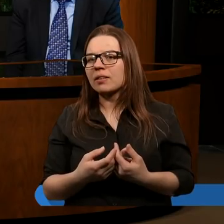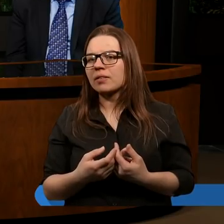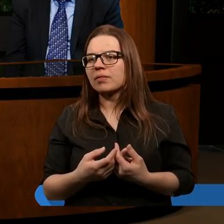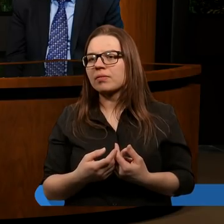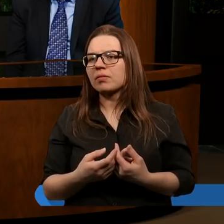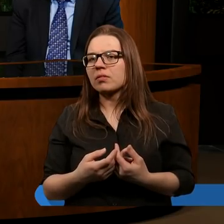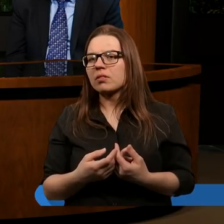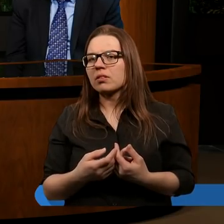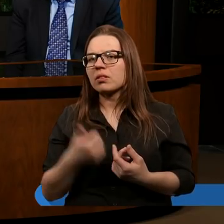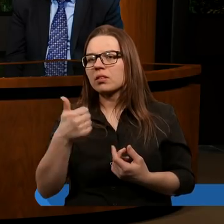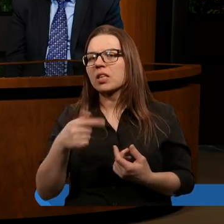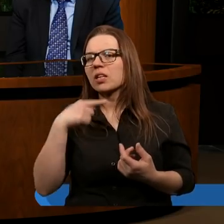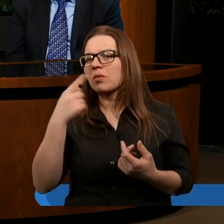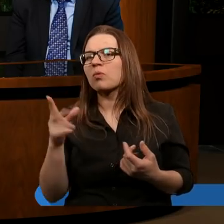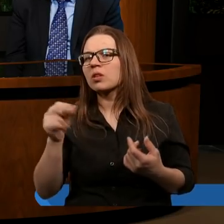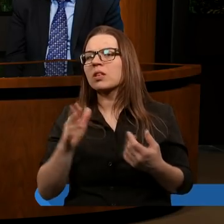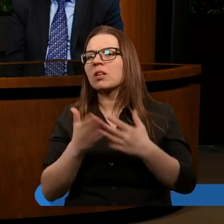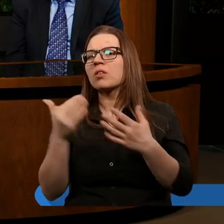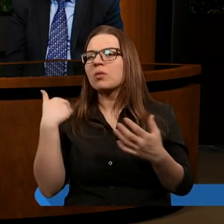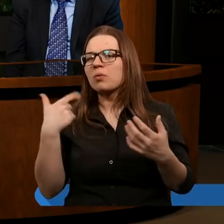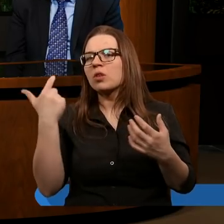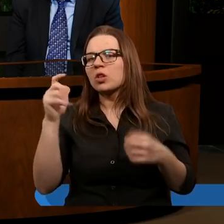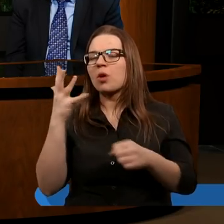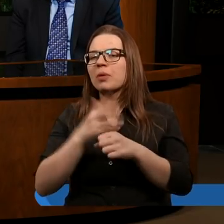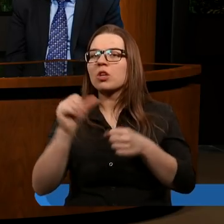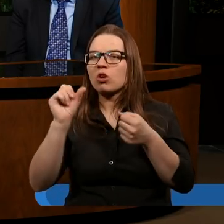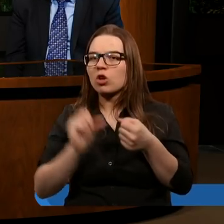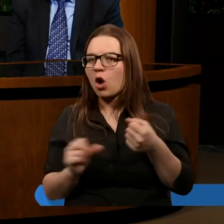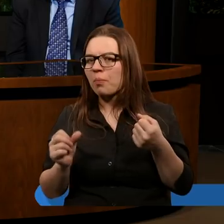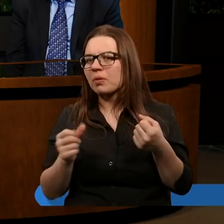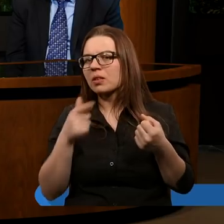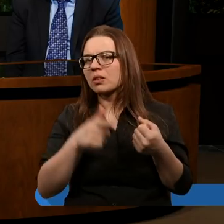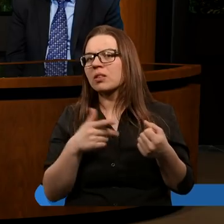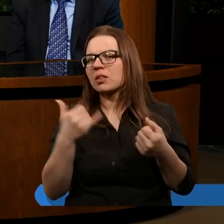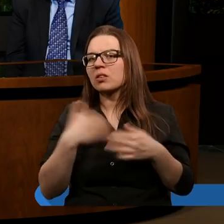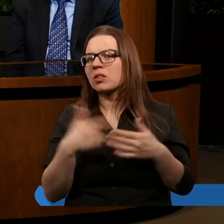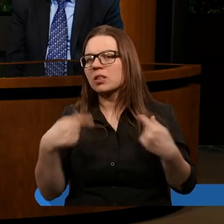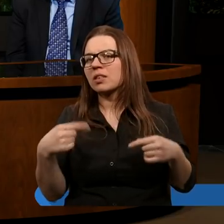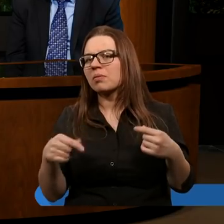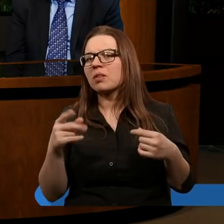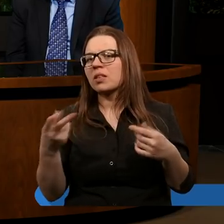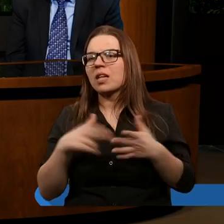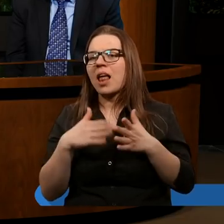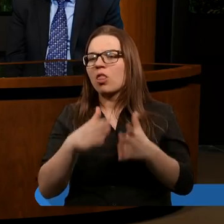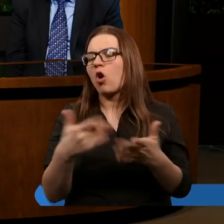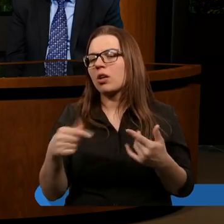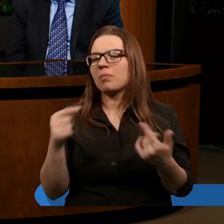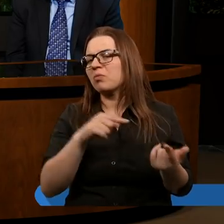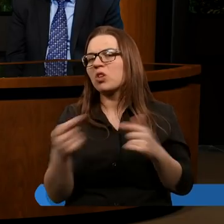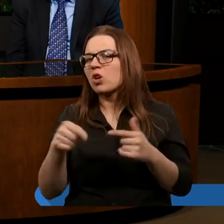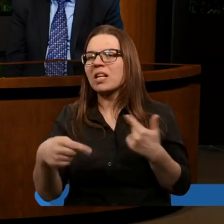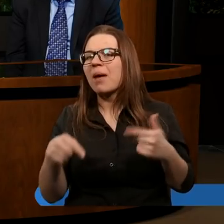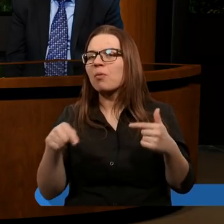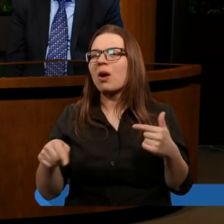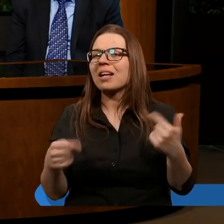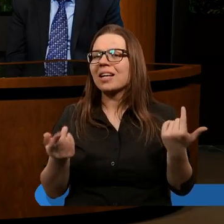Na jeden z tomów powiedział, że księżyc był 150 stopni od słońca. Nie był na drodze. To nie była